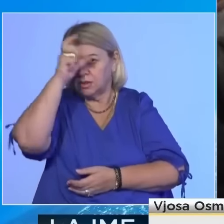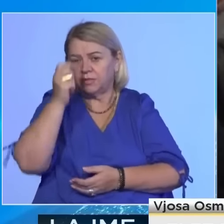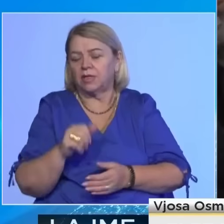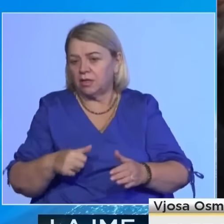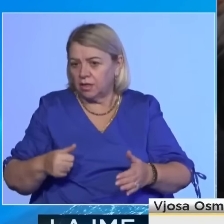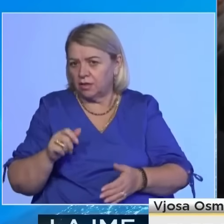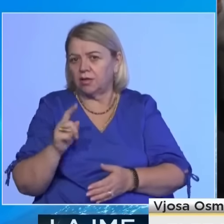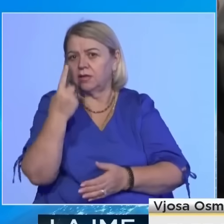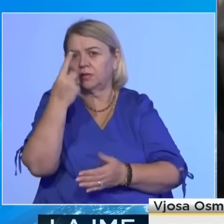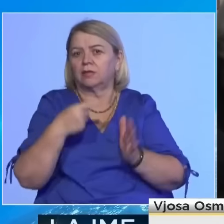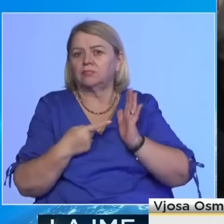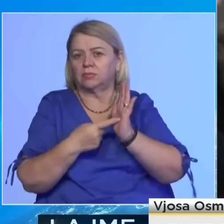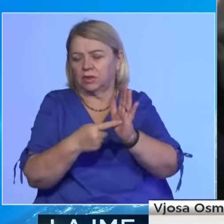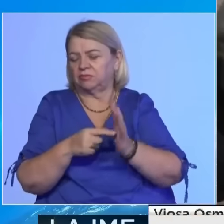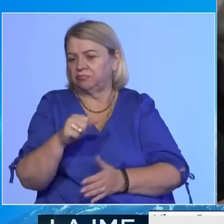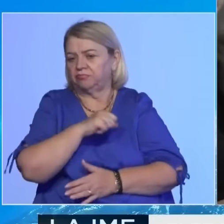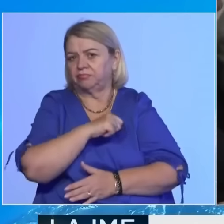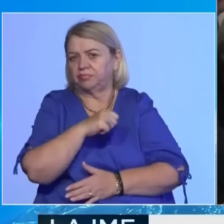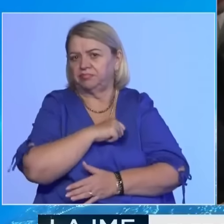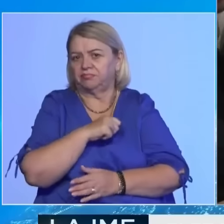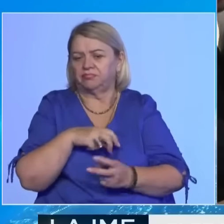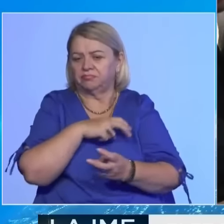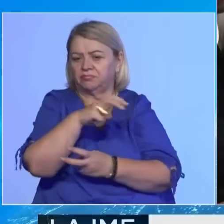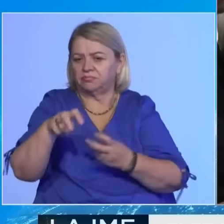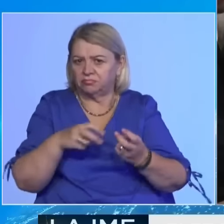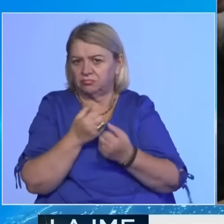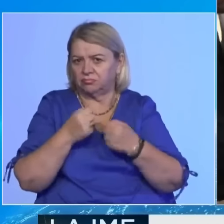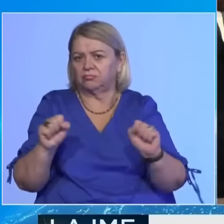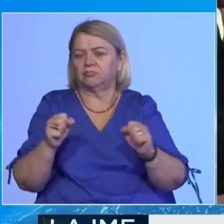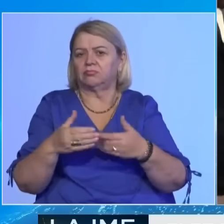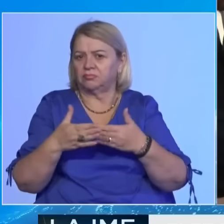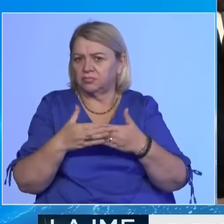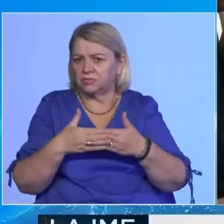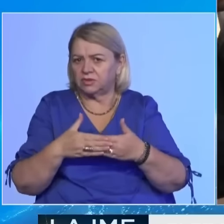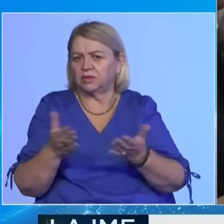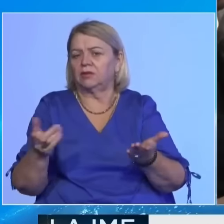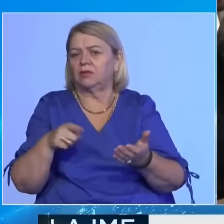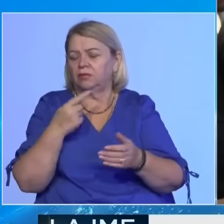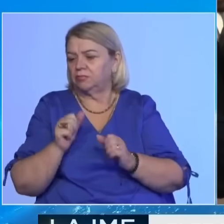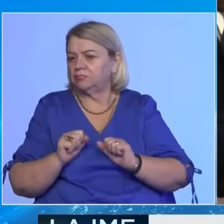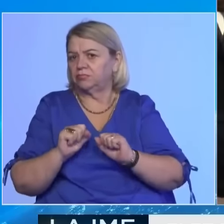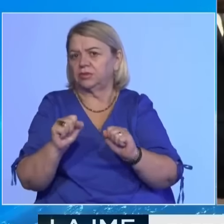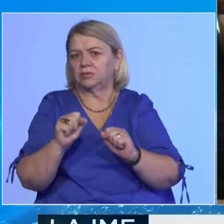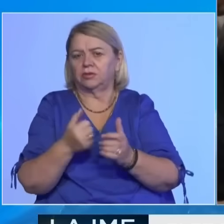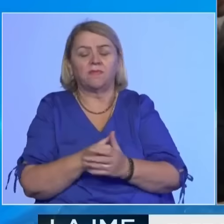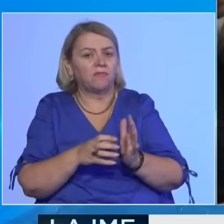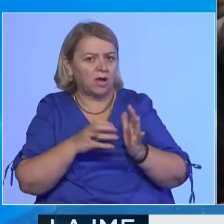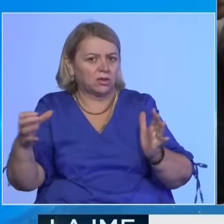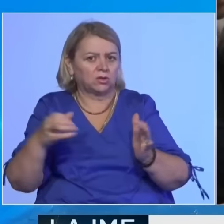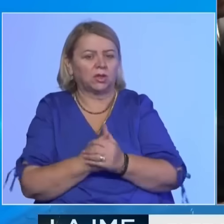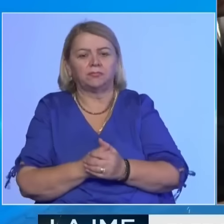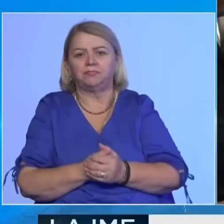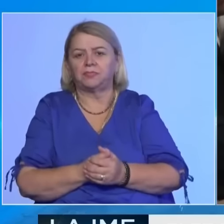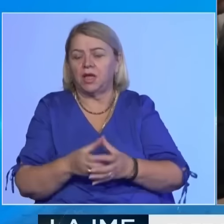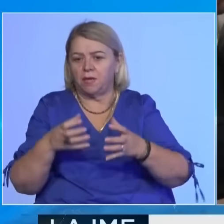njëherë po të regon se nuk i intereson levizja e lirë, nuk i intereson fëqicia e mirë për kundë razi, ajo po shë vazhëdhën të shfrydzoj